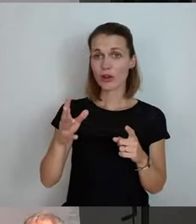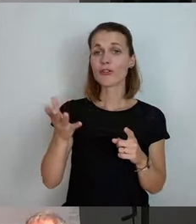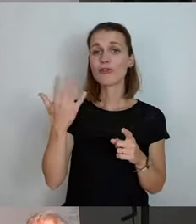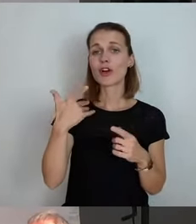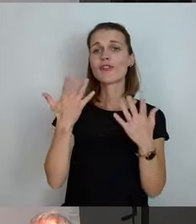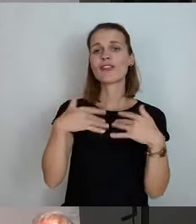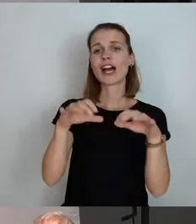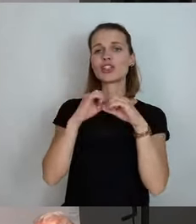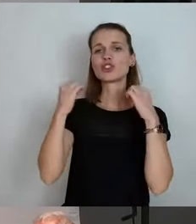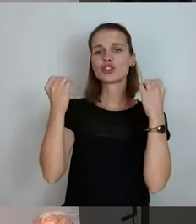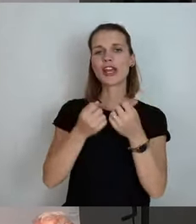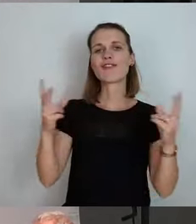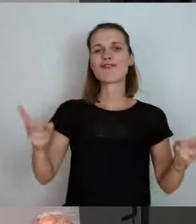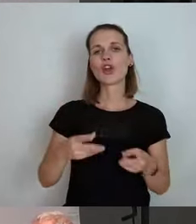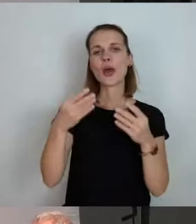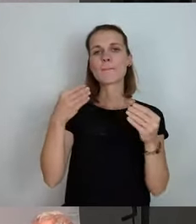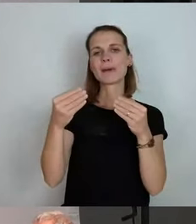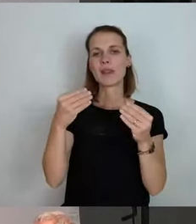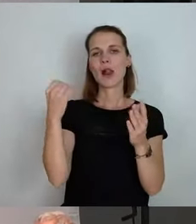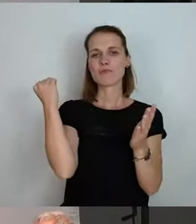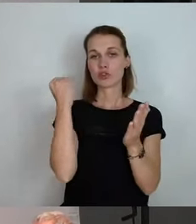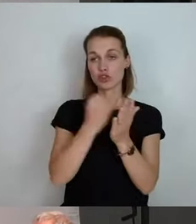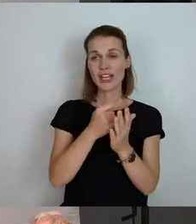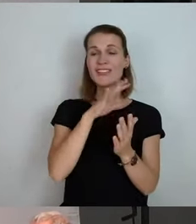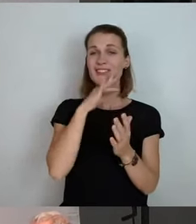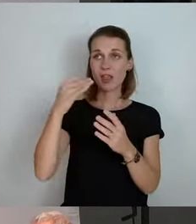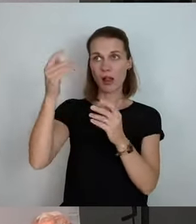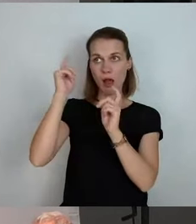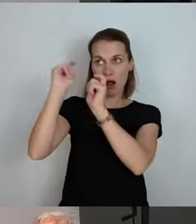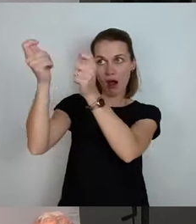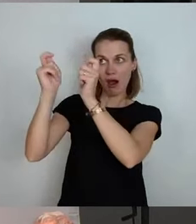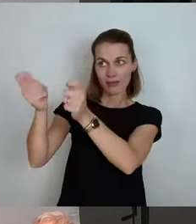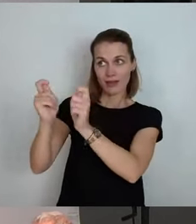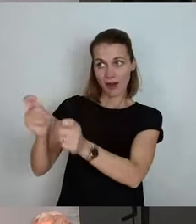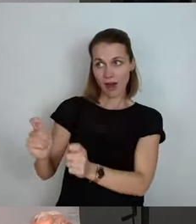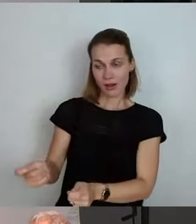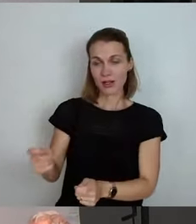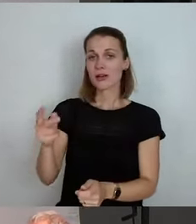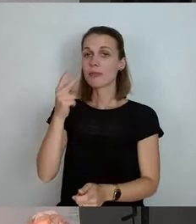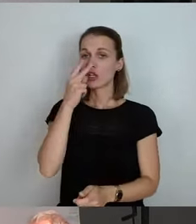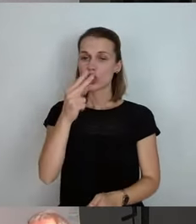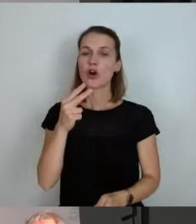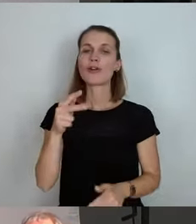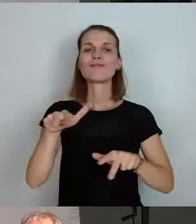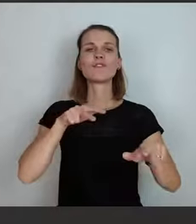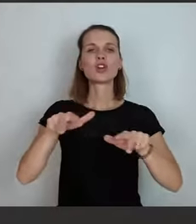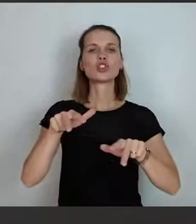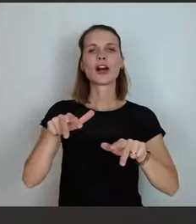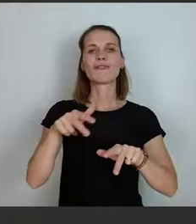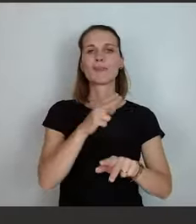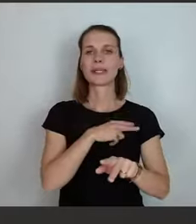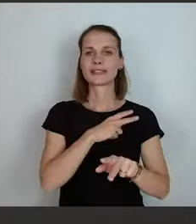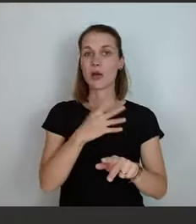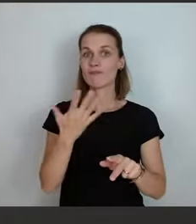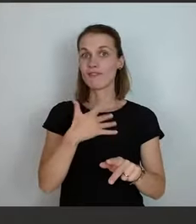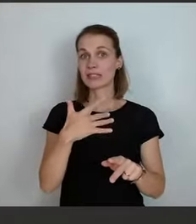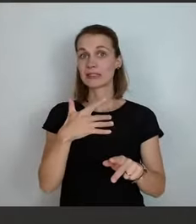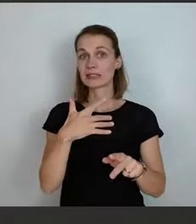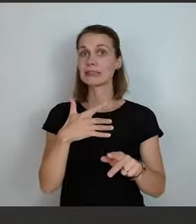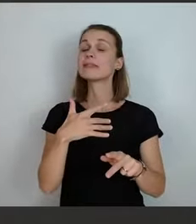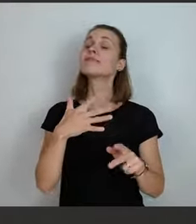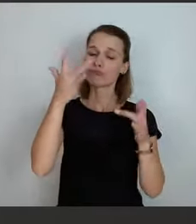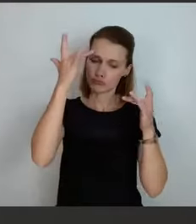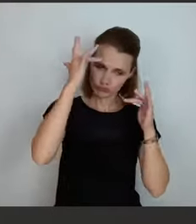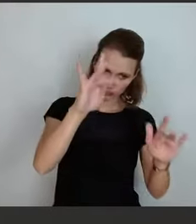eine ganze Reihe von Förderungen beantragt, jetzt werden wir mal sehen, was das SMWA, das Wirtschaftsministerium uns genehmigt und was es uns nicht genehmigt